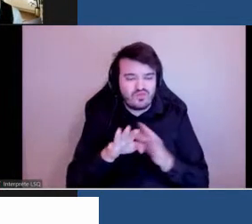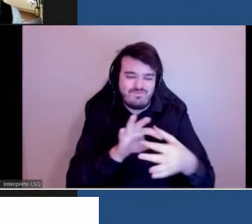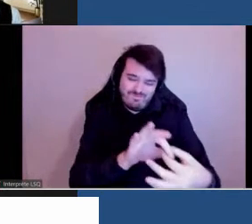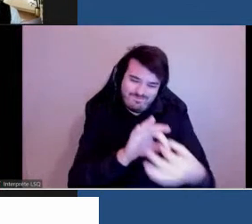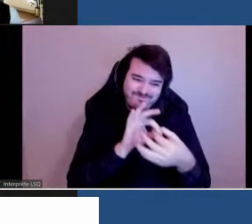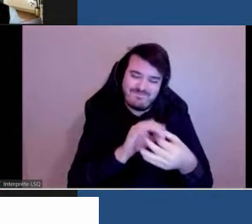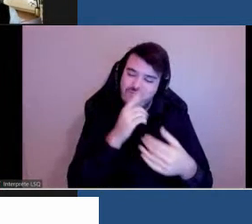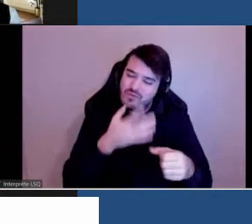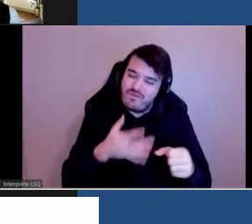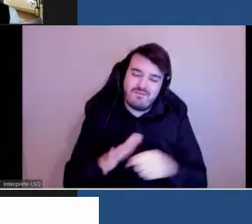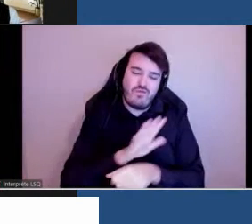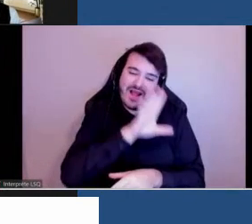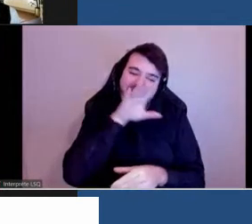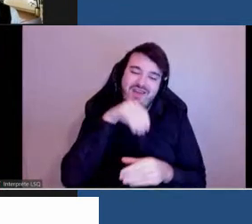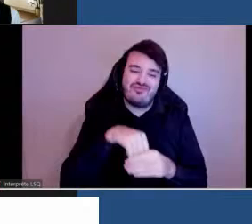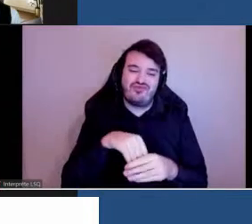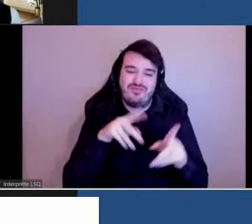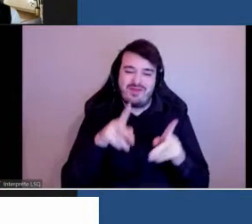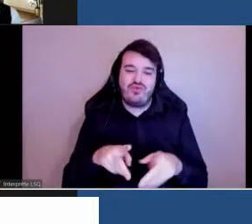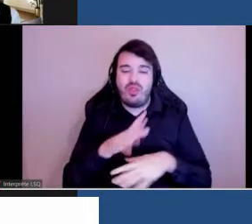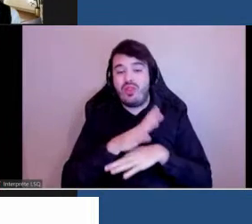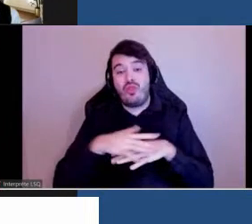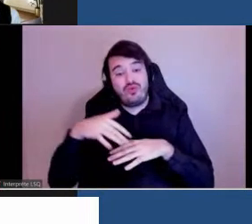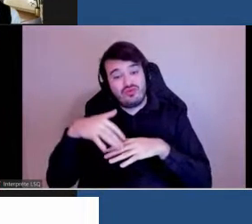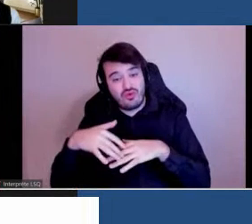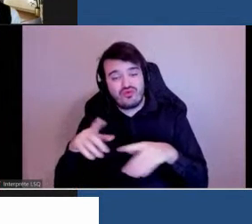inclusion des personnes autochtones handicapées.